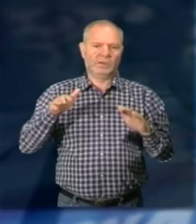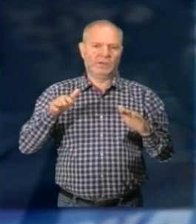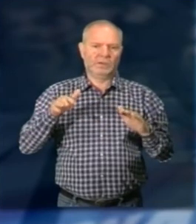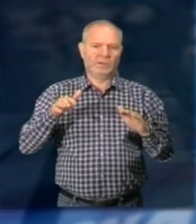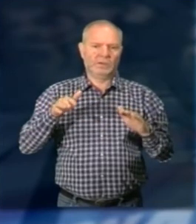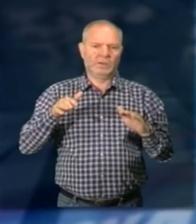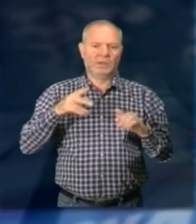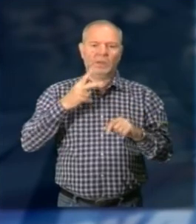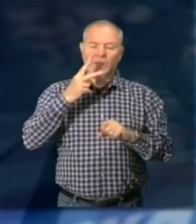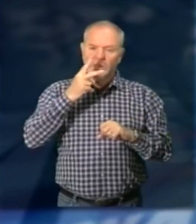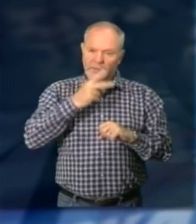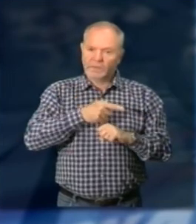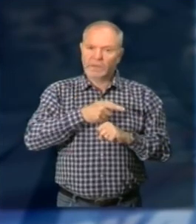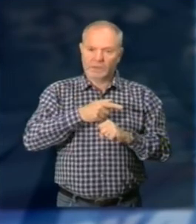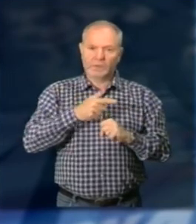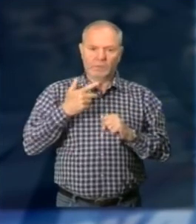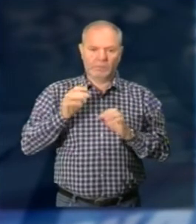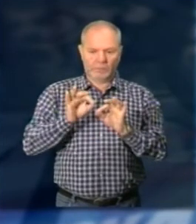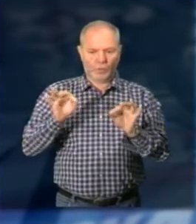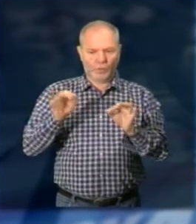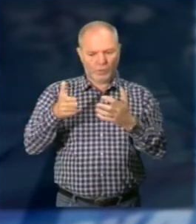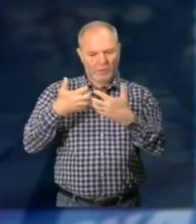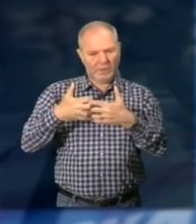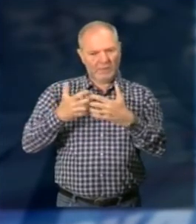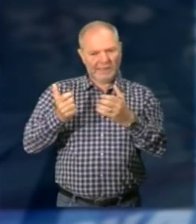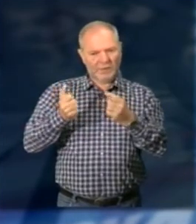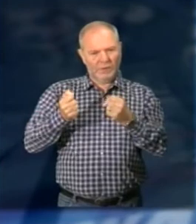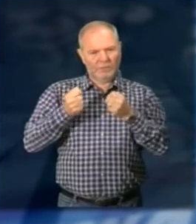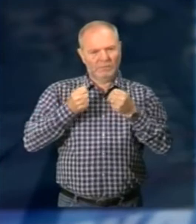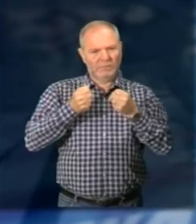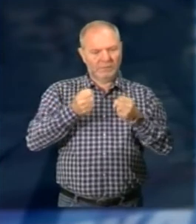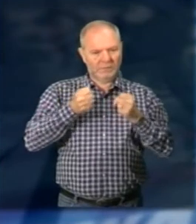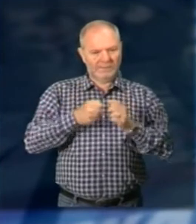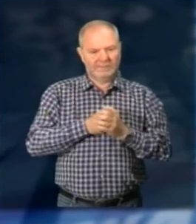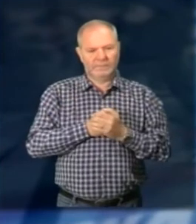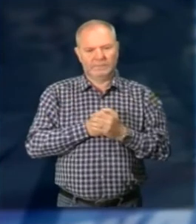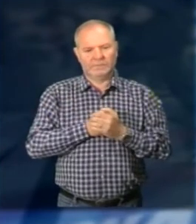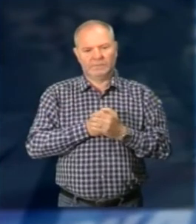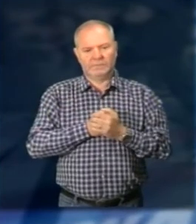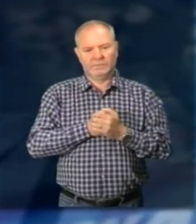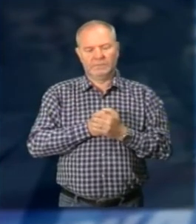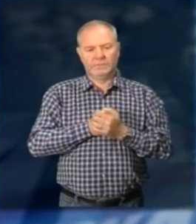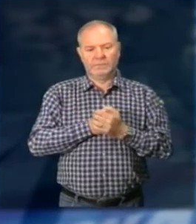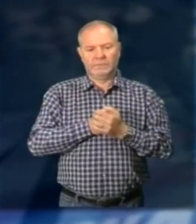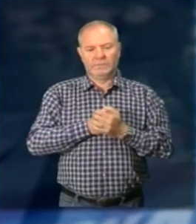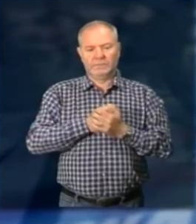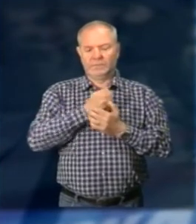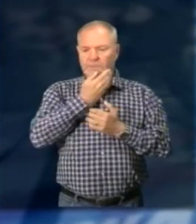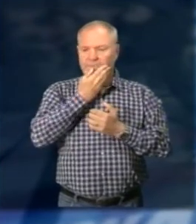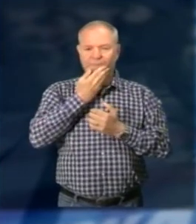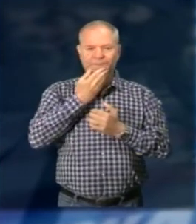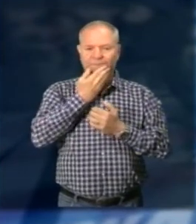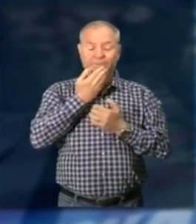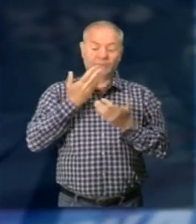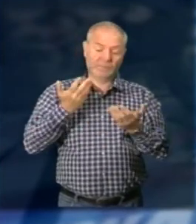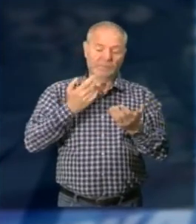potersi iscrivere al campionato Deve avere a disposizione questo tipo di apparecchio E la convenzione o